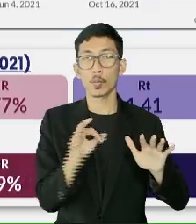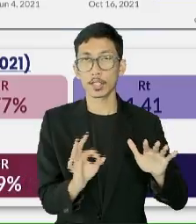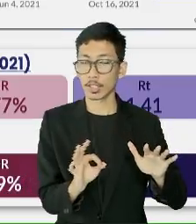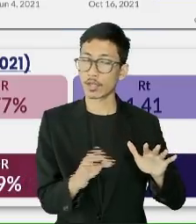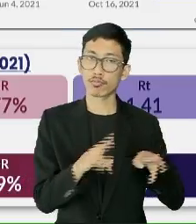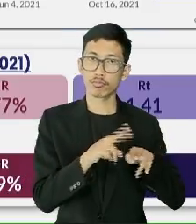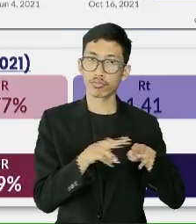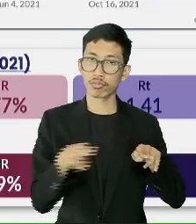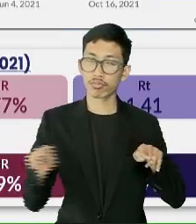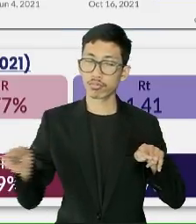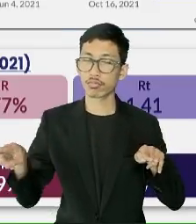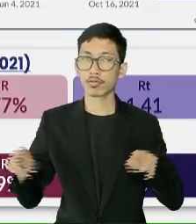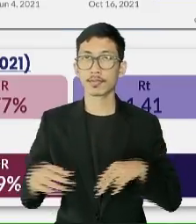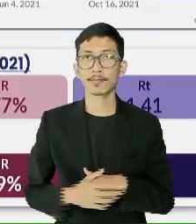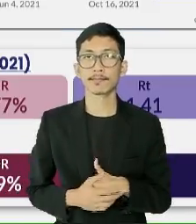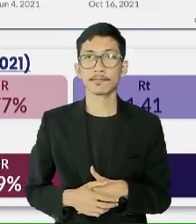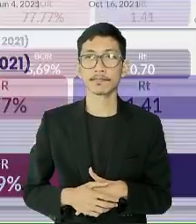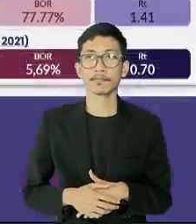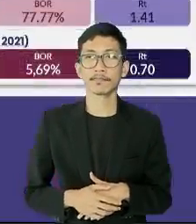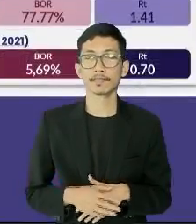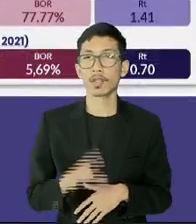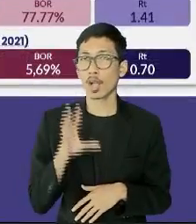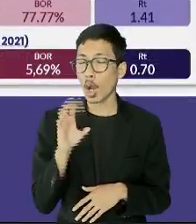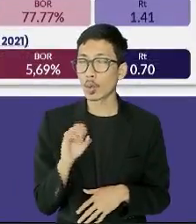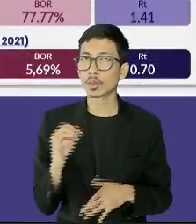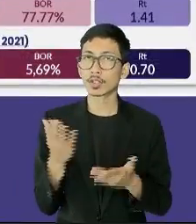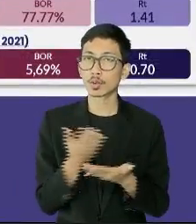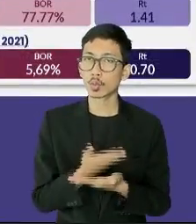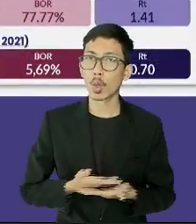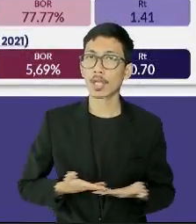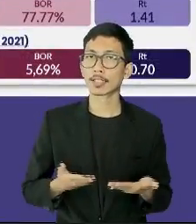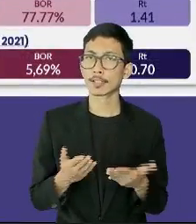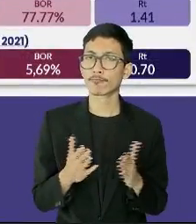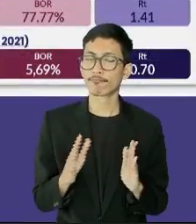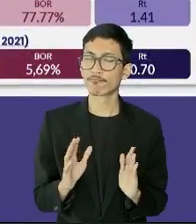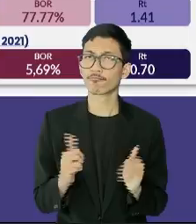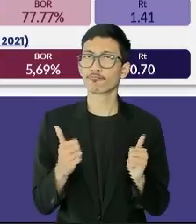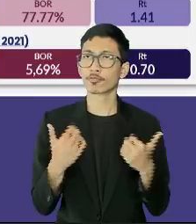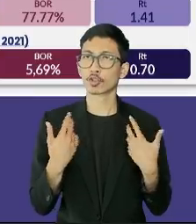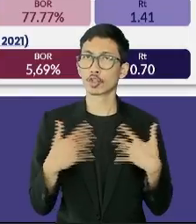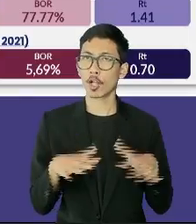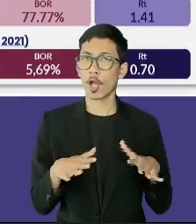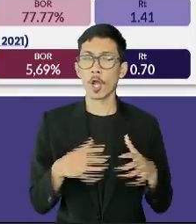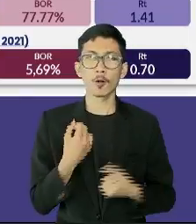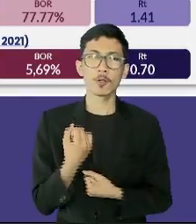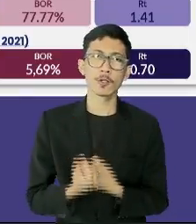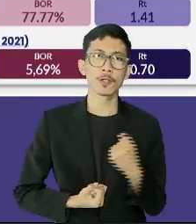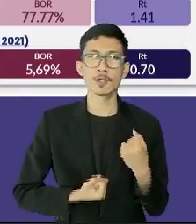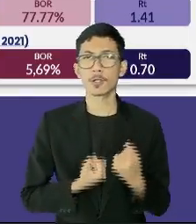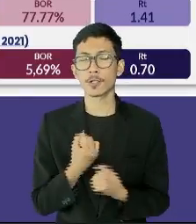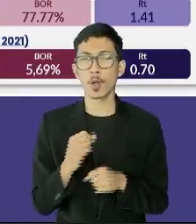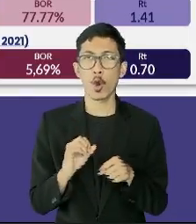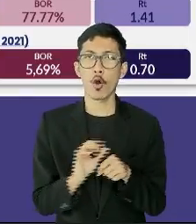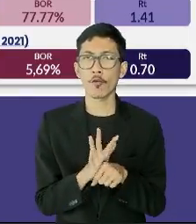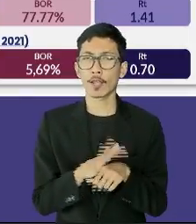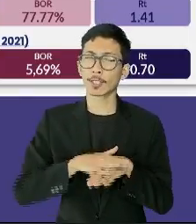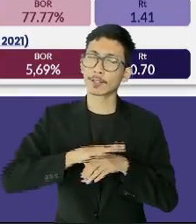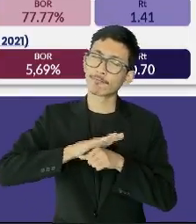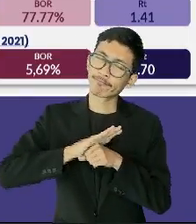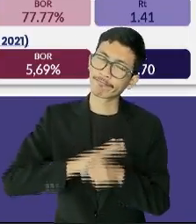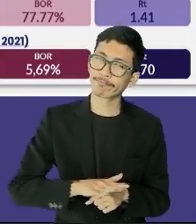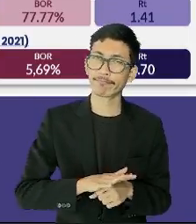Menyadari bahwa kondisi yang saat ini sudah membaik merupakan hasil kerja keras menurunkan kasus,